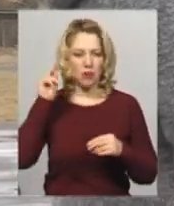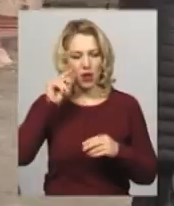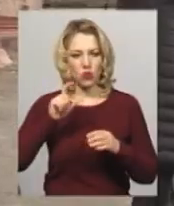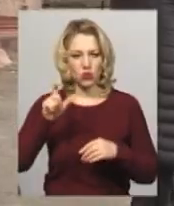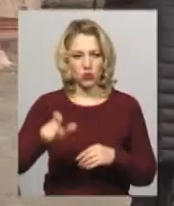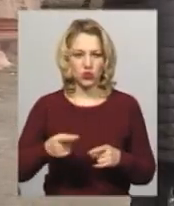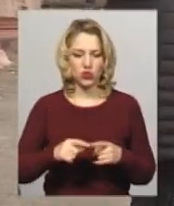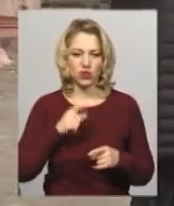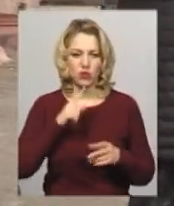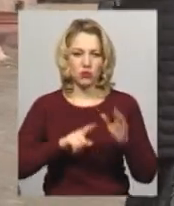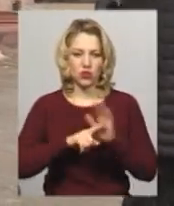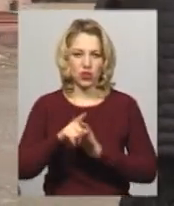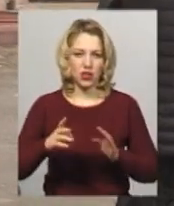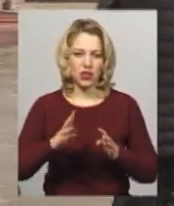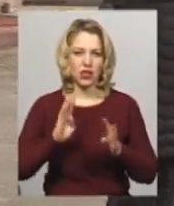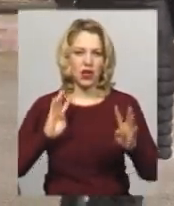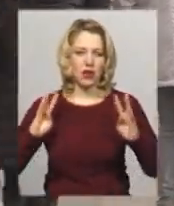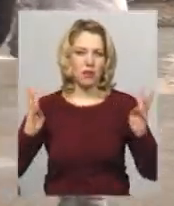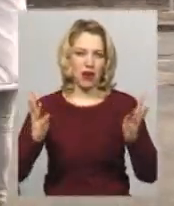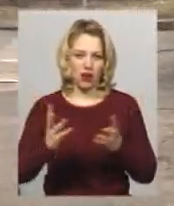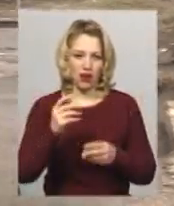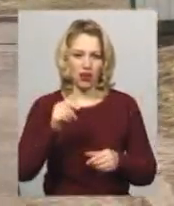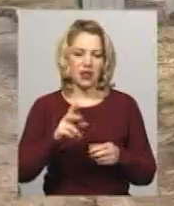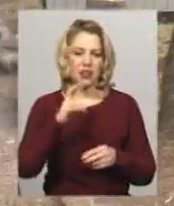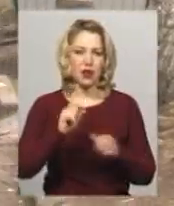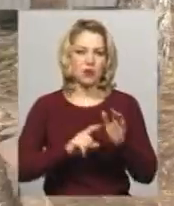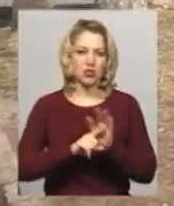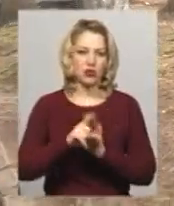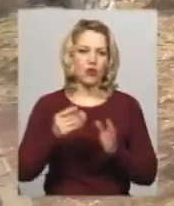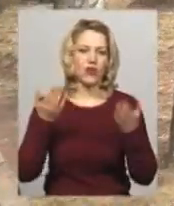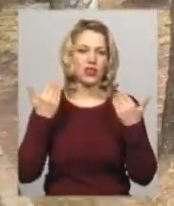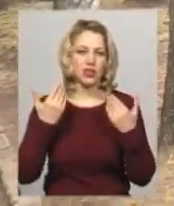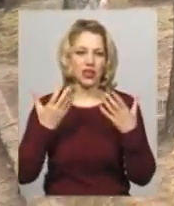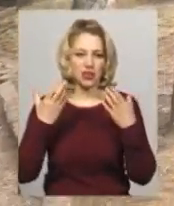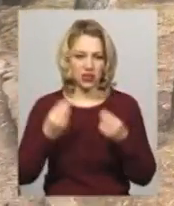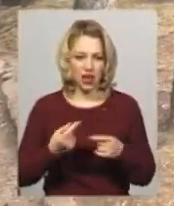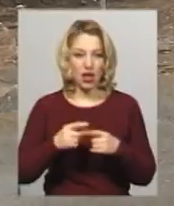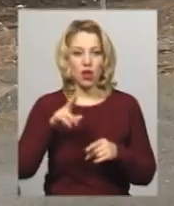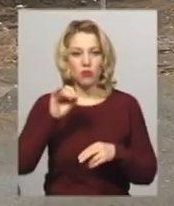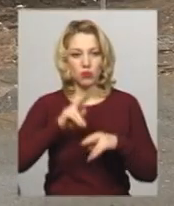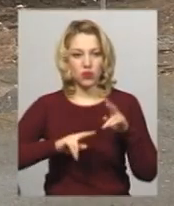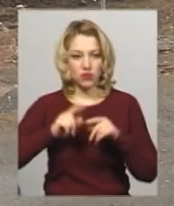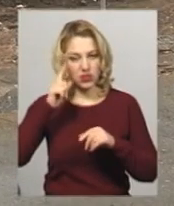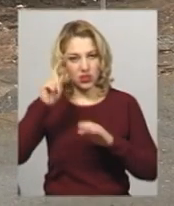паркан будівельники почали на вихідних. Про можливе будівництво багатоповерхівки біля навчального закладу дізнались рік тому.